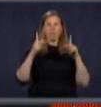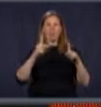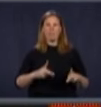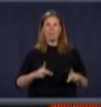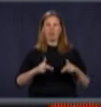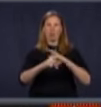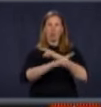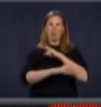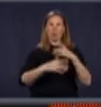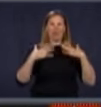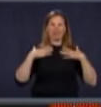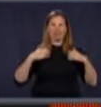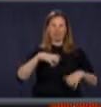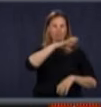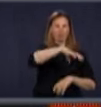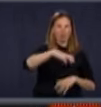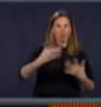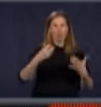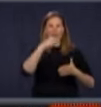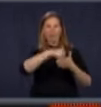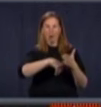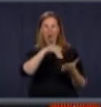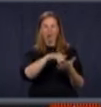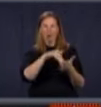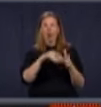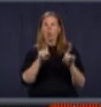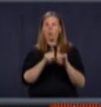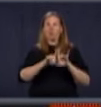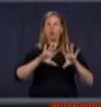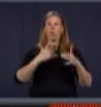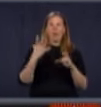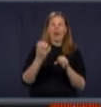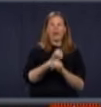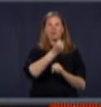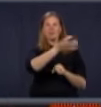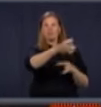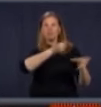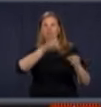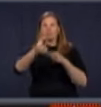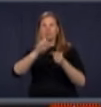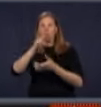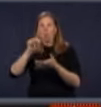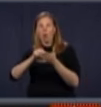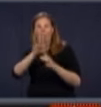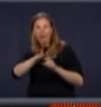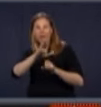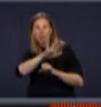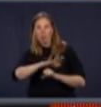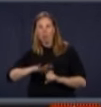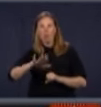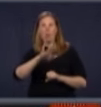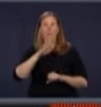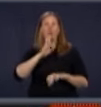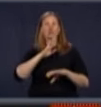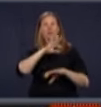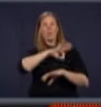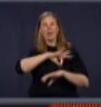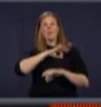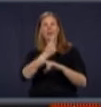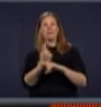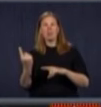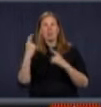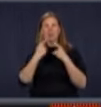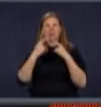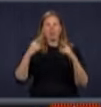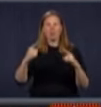réseau et combien avez-vous réussi à recruter dans la grande région de Montréal avec les nouvelles primes annoncées la semaine dernière? Bien, là